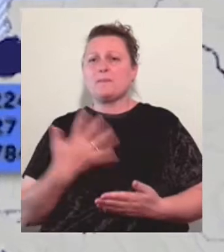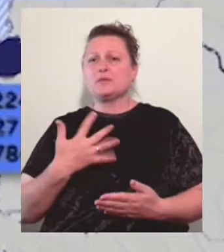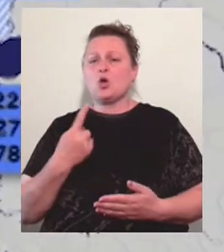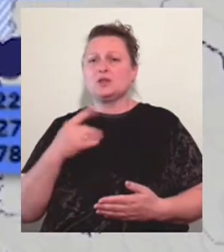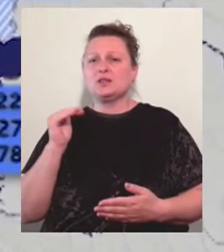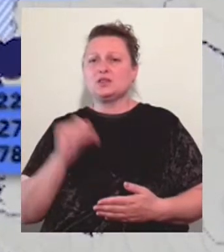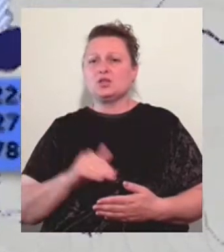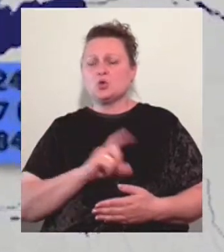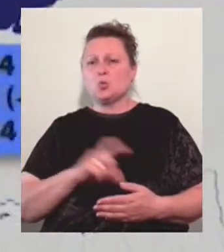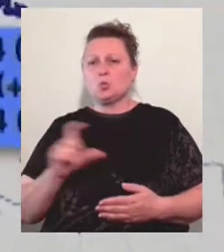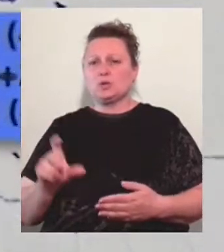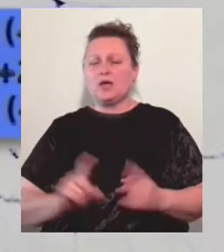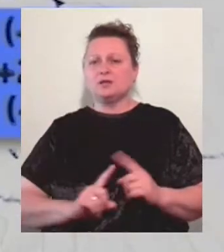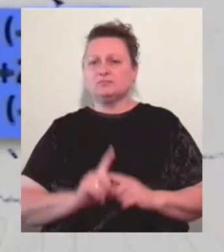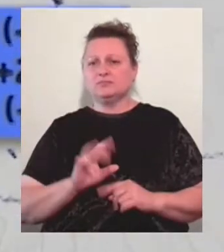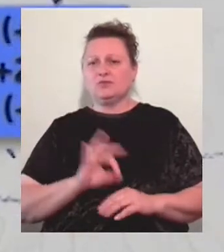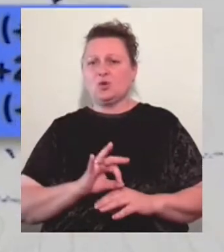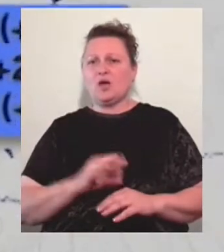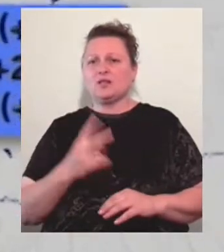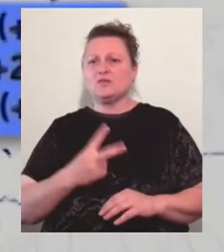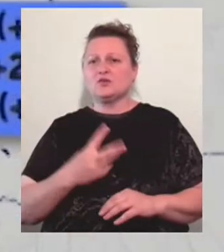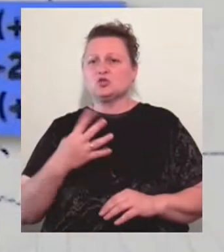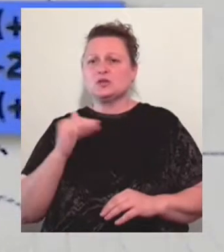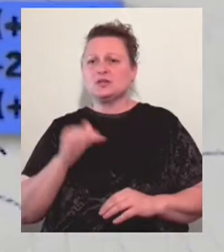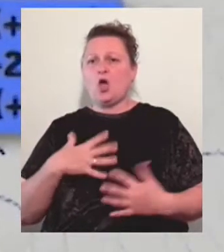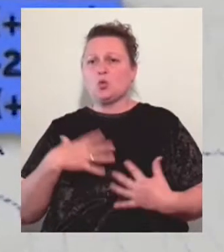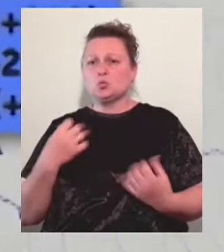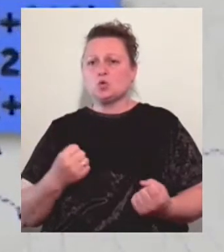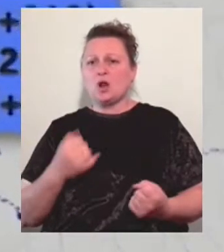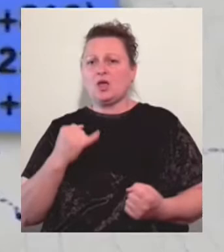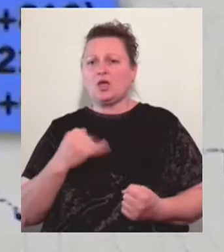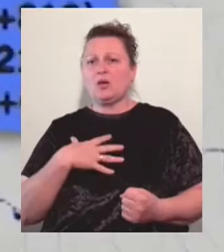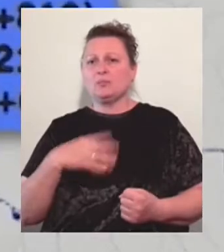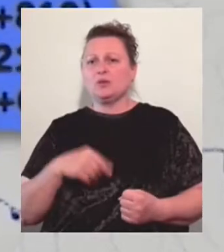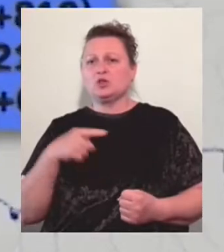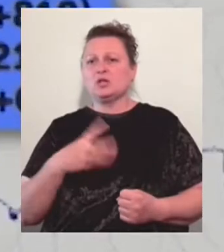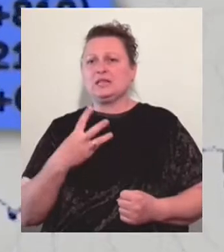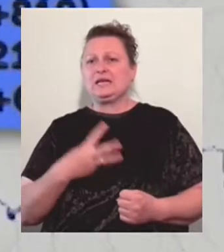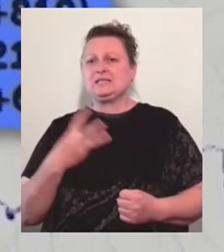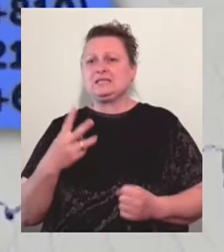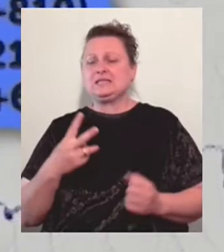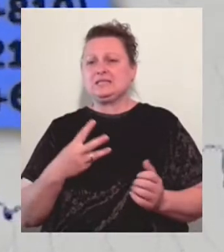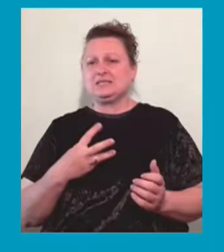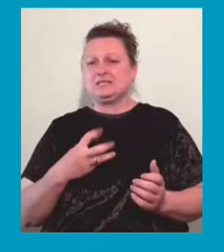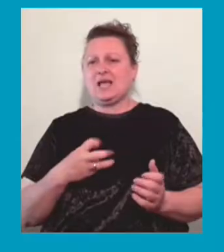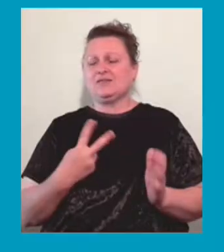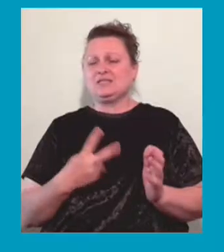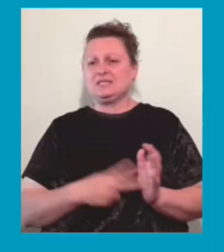тисячі людей. Одужали більш як 24 тисячі, 1427 людей померли.